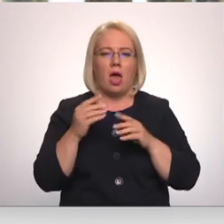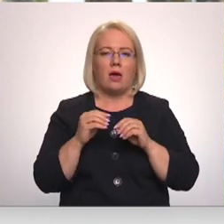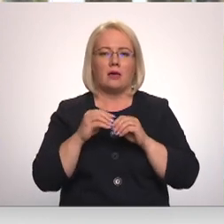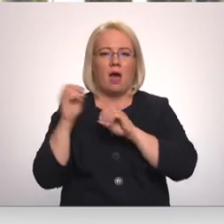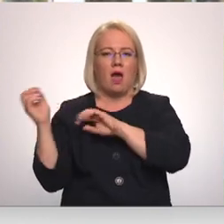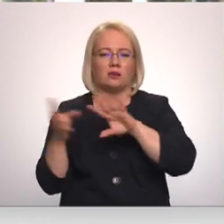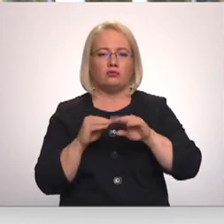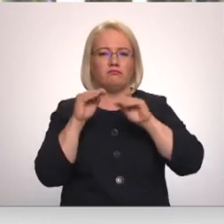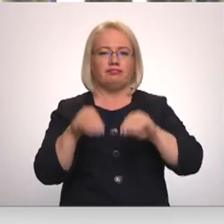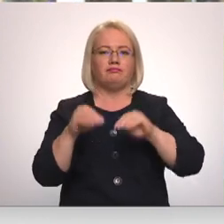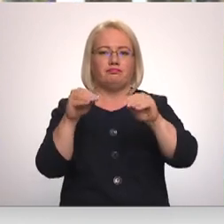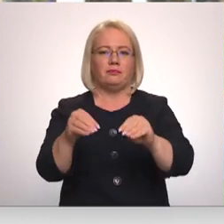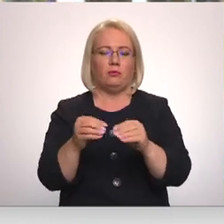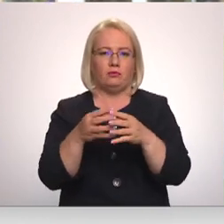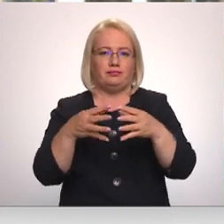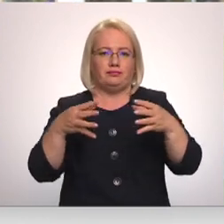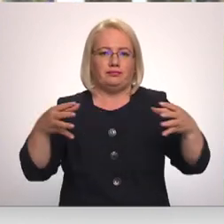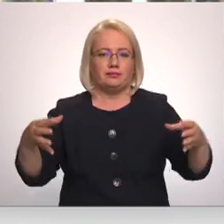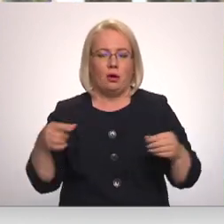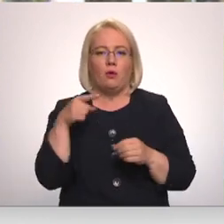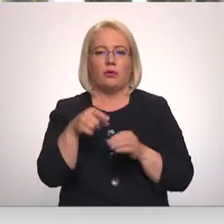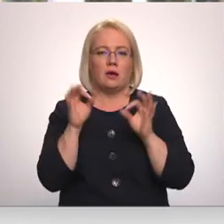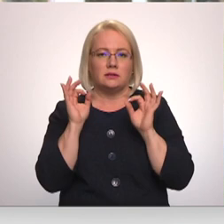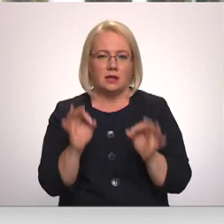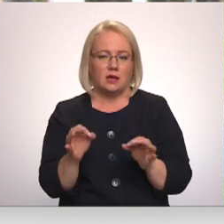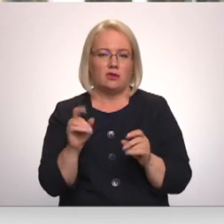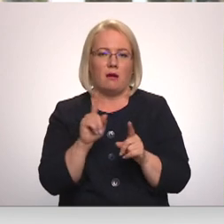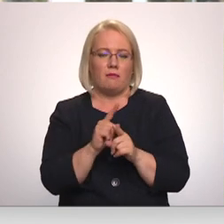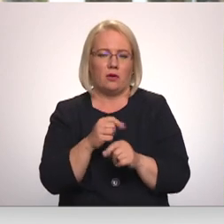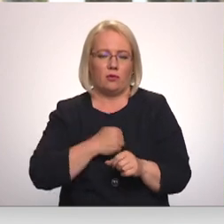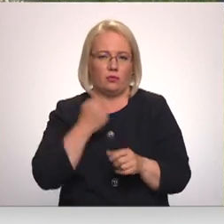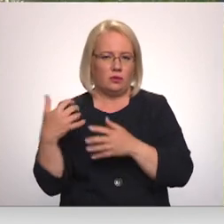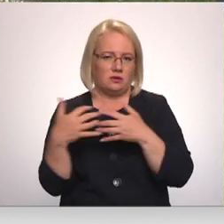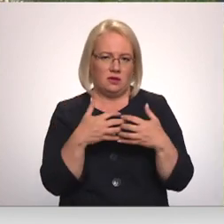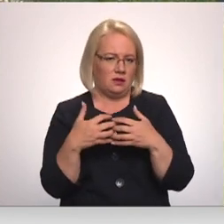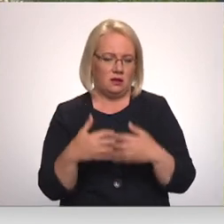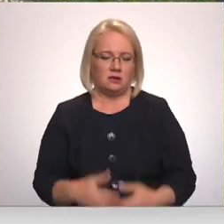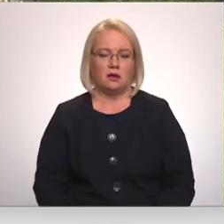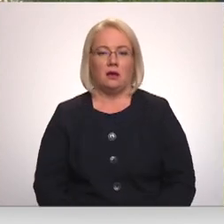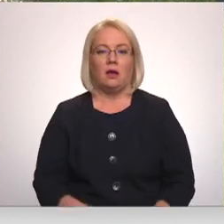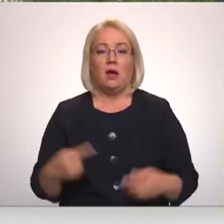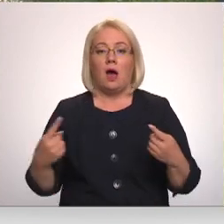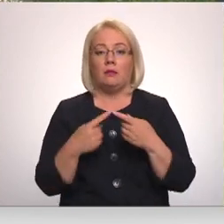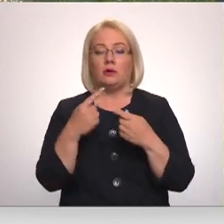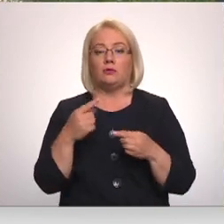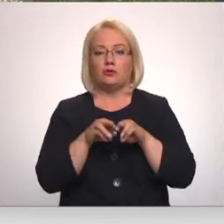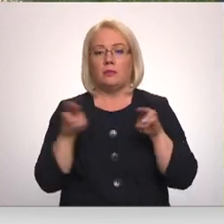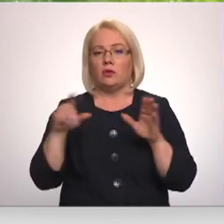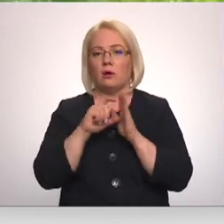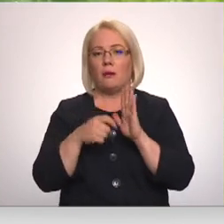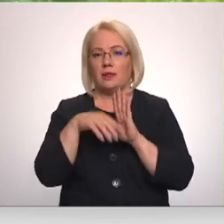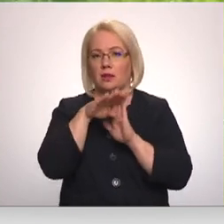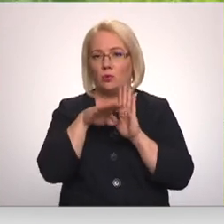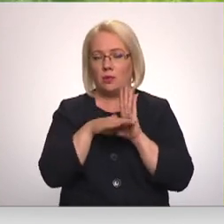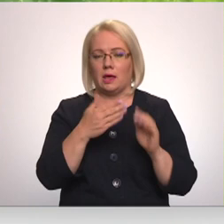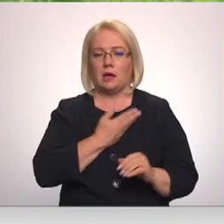ūdens ietekmēm. Tās tiešām ir kā ar veidzirnavām cīņā. Atbilstoši ministru kabineta noteikumiem